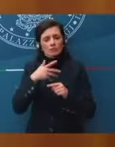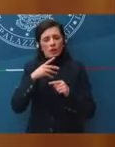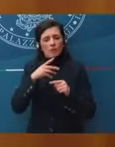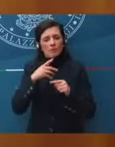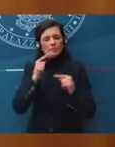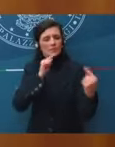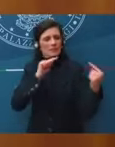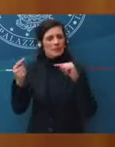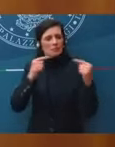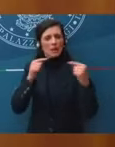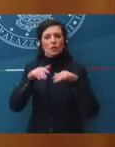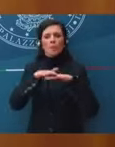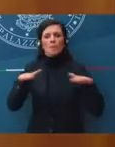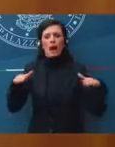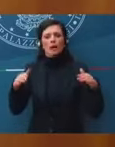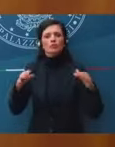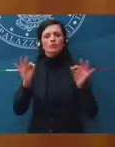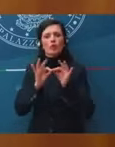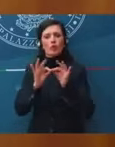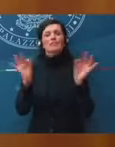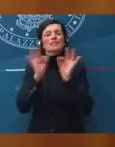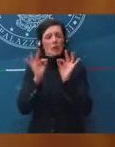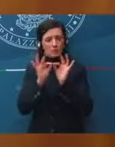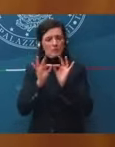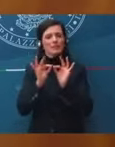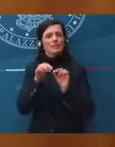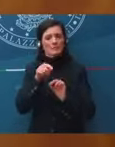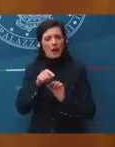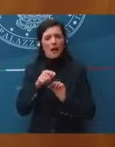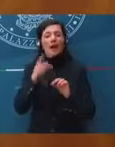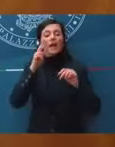stabilità e alla verifica e al